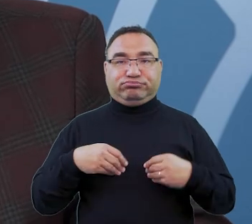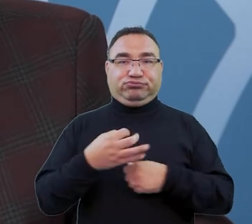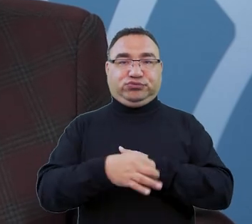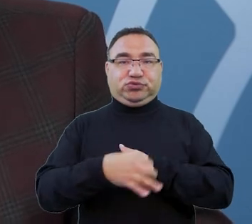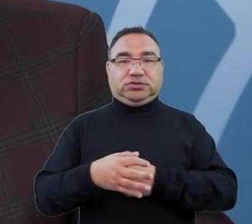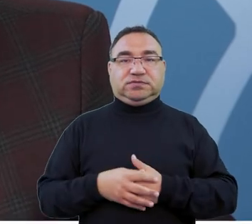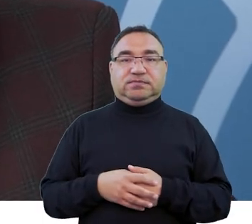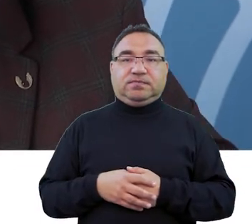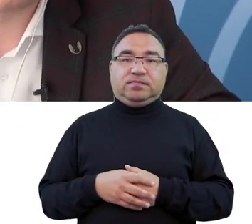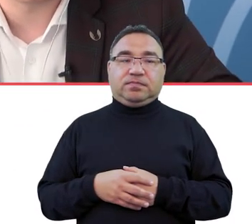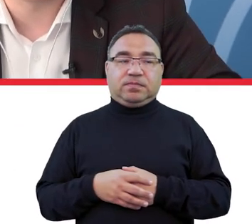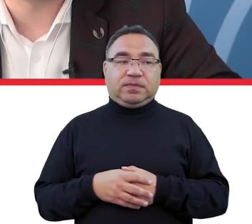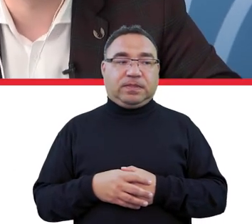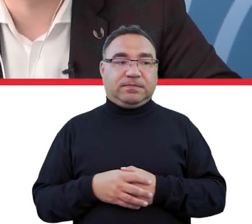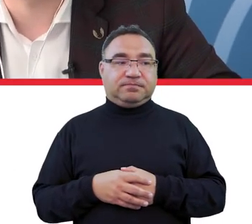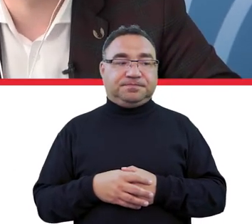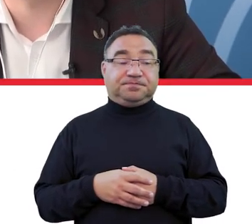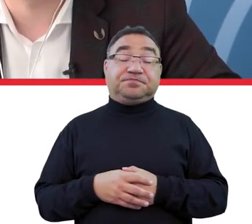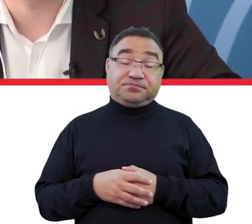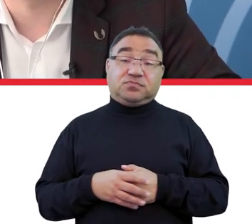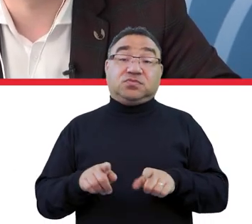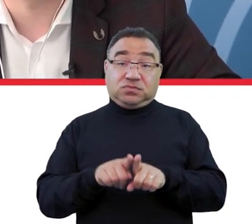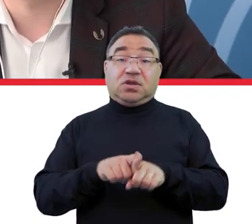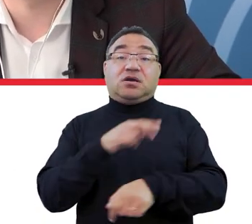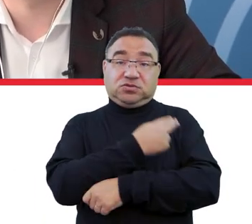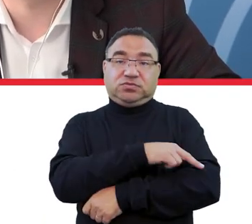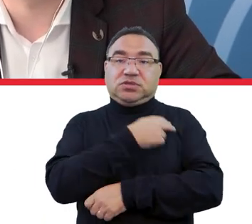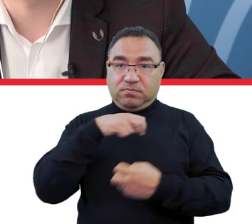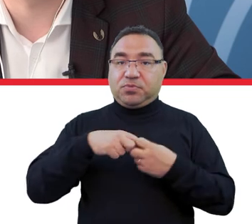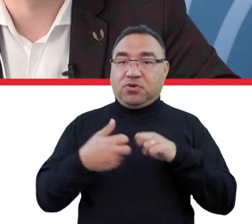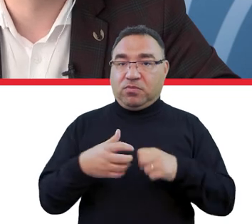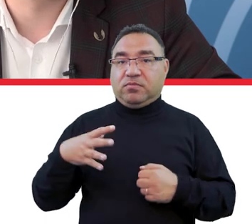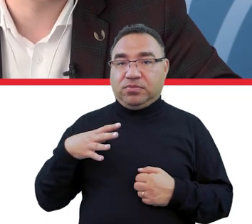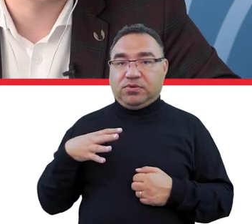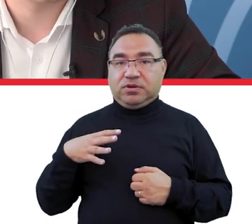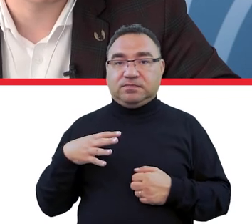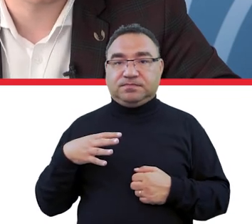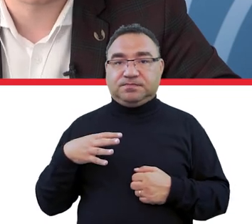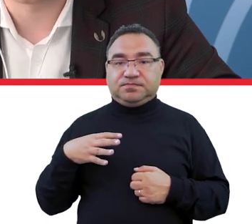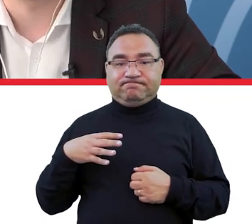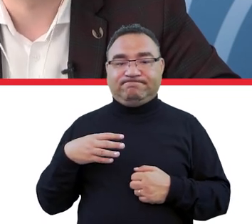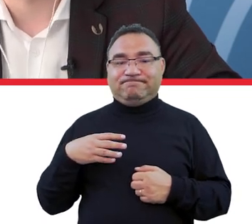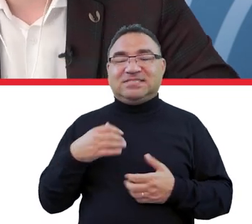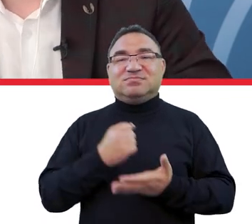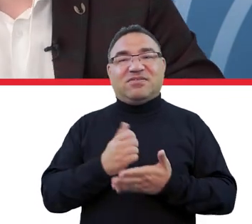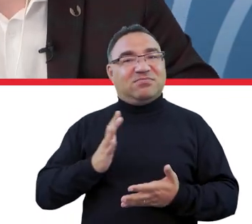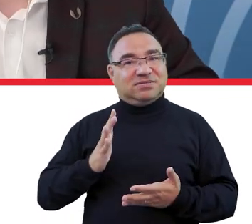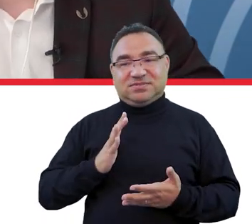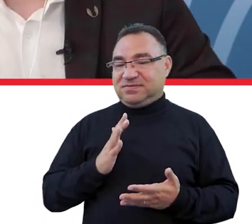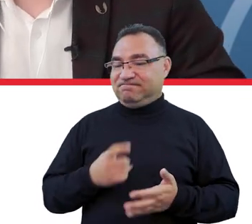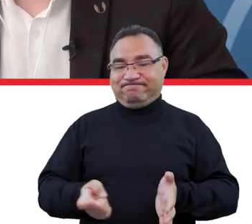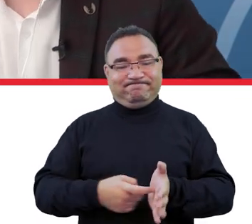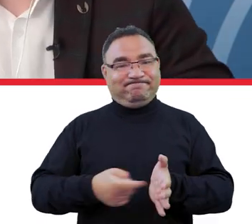chociaż przypadki że szpitale też miały z tym problem bo jakby ten rygor bezpieczeństwa był tak